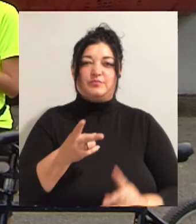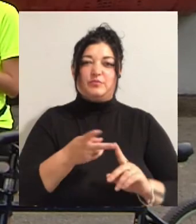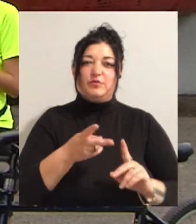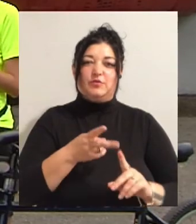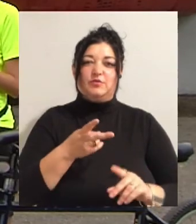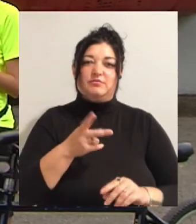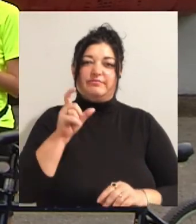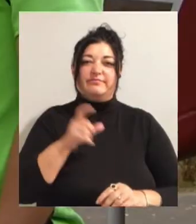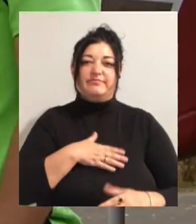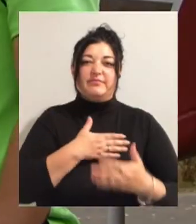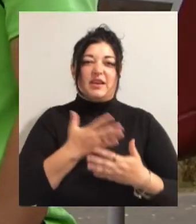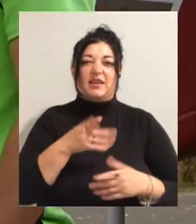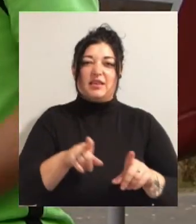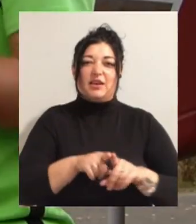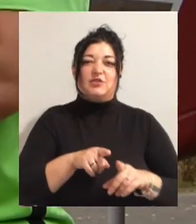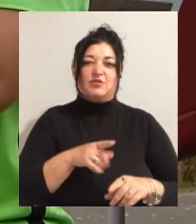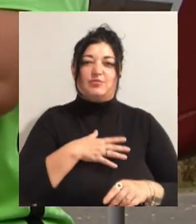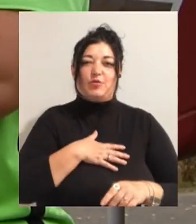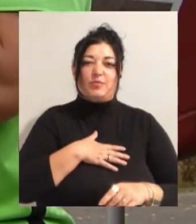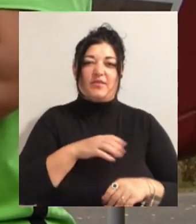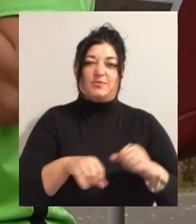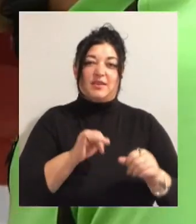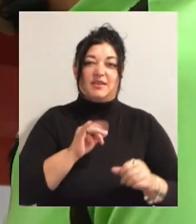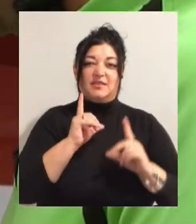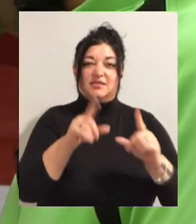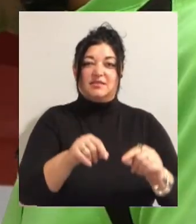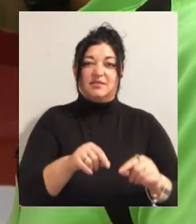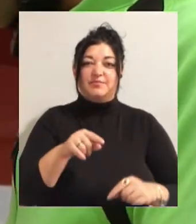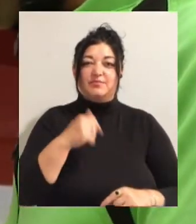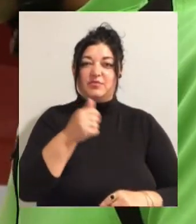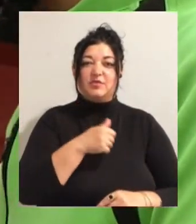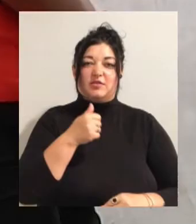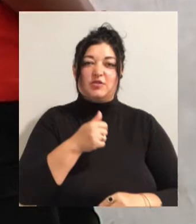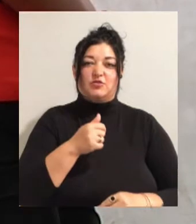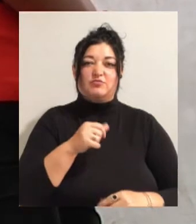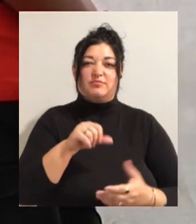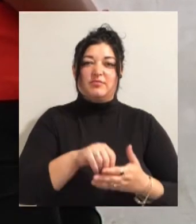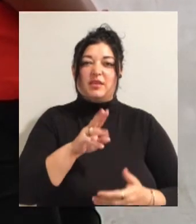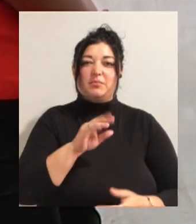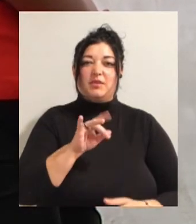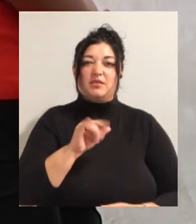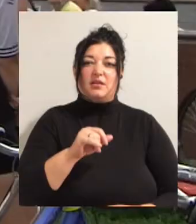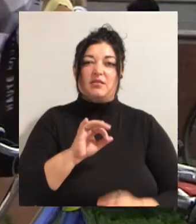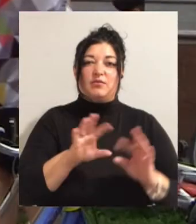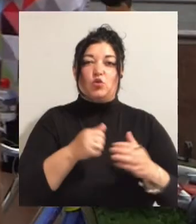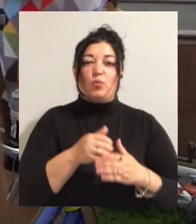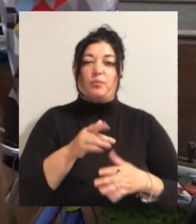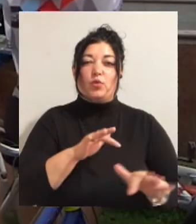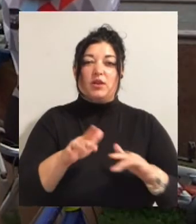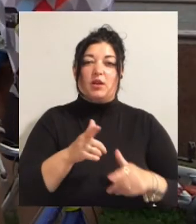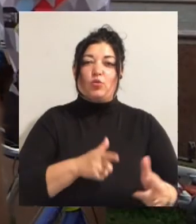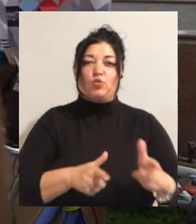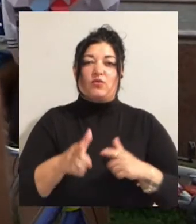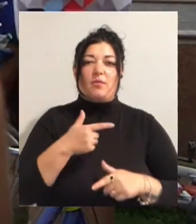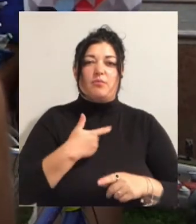велосипед, і їздити. Цьогоріч Іван привів на велопробіг свого друга Дмитра. Той розказує, до події готувався. Ми дуже